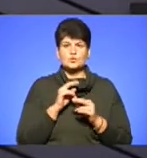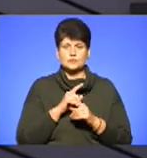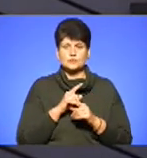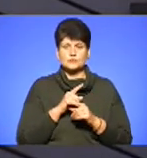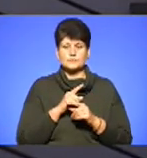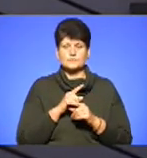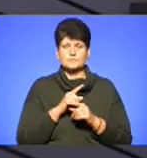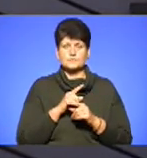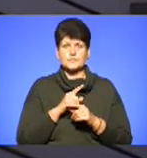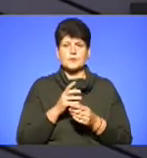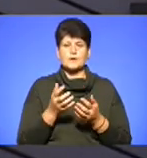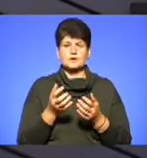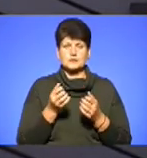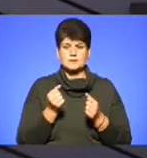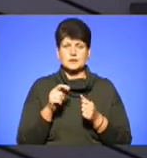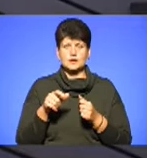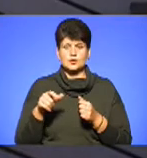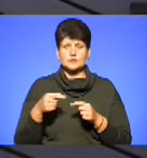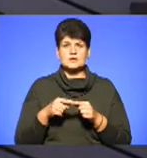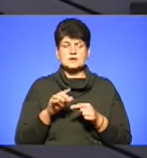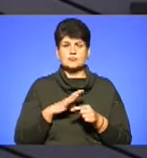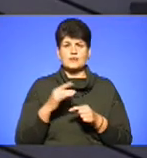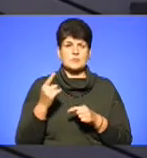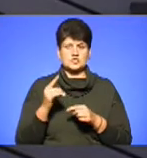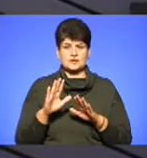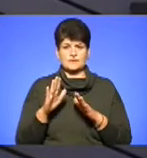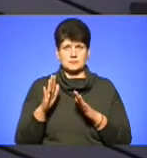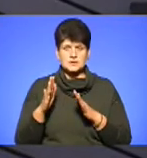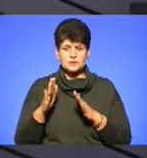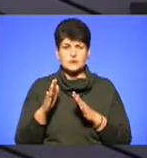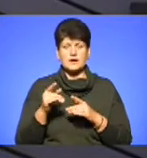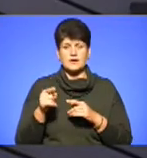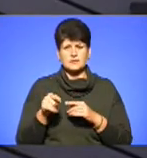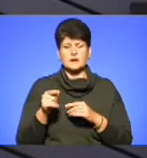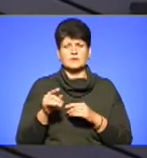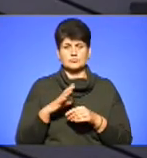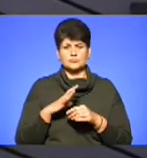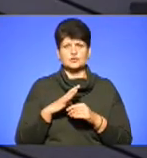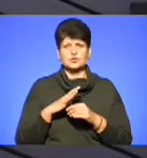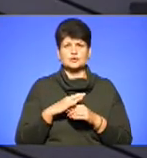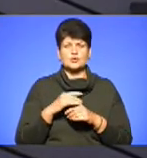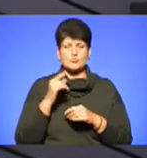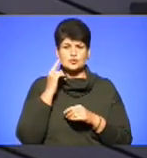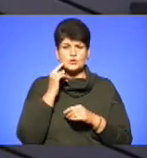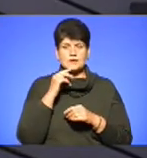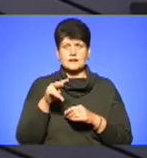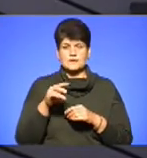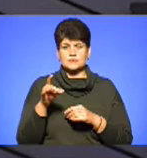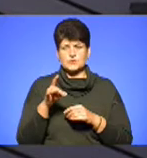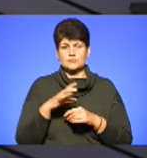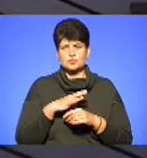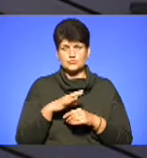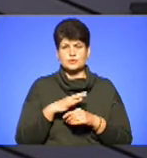отруєння получили люди, то це перший випадок такий на цьому. А так було, що, як ви говорите, в Жоли, в Лановецькому районі були на цьому.